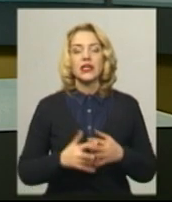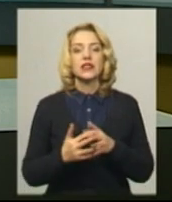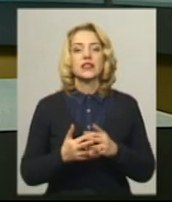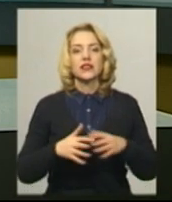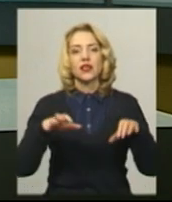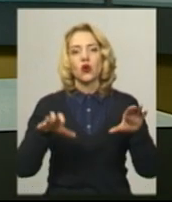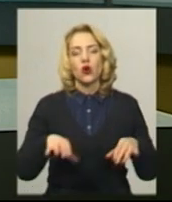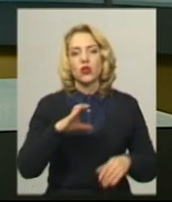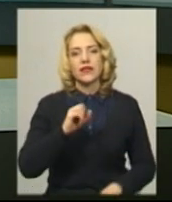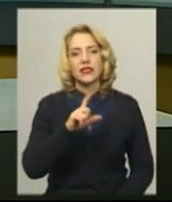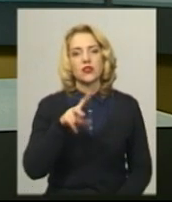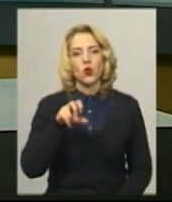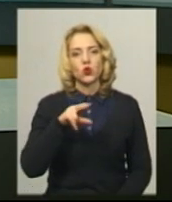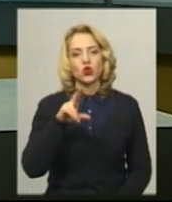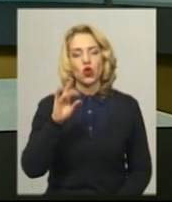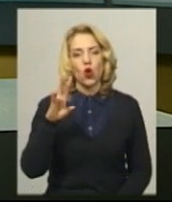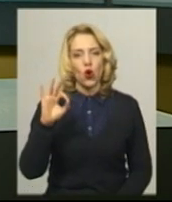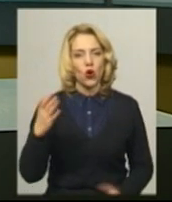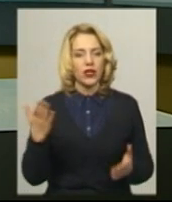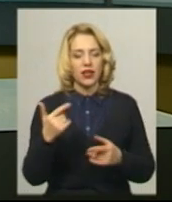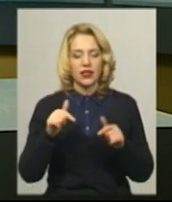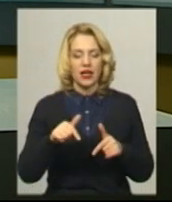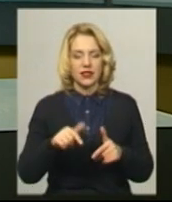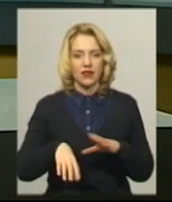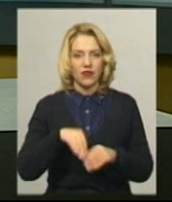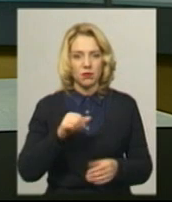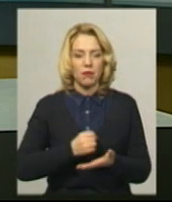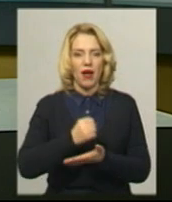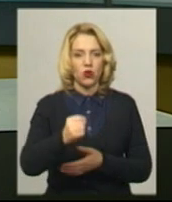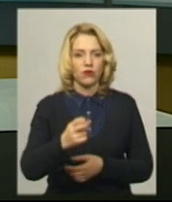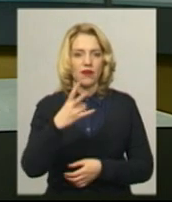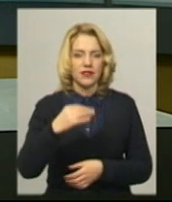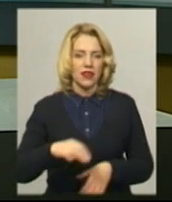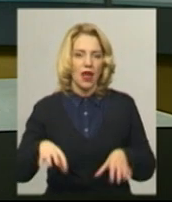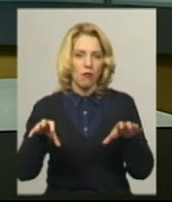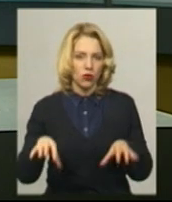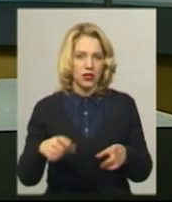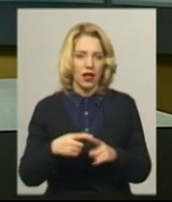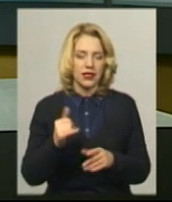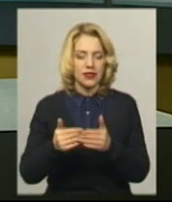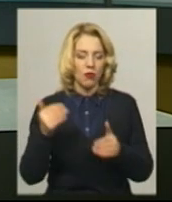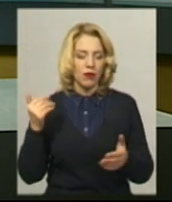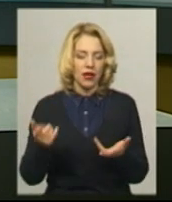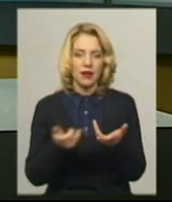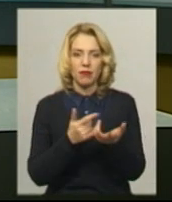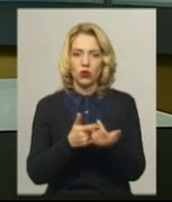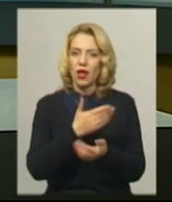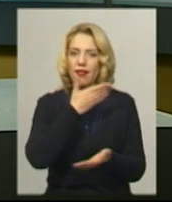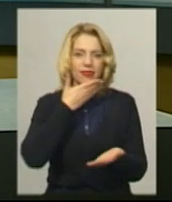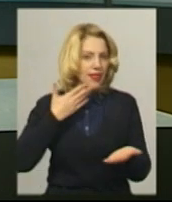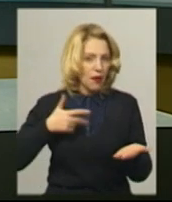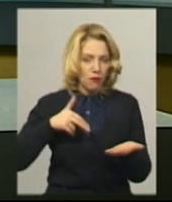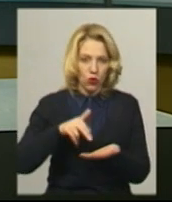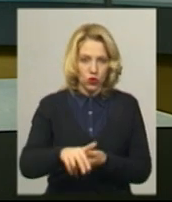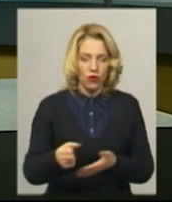голова заслужного Олександр Дьомінов, котрий на цих виборах балотувався знову на посаду та за попереднім підрахунком не пройшов, розповідає